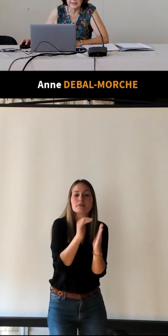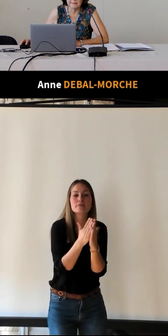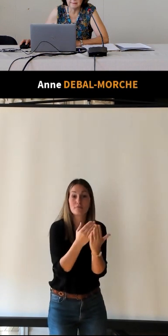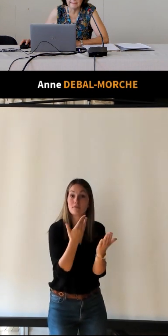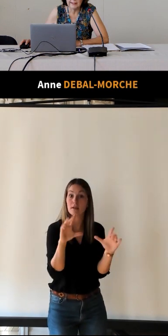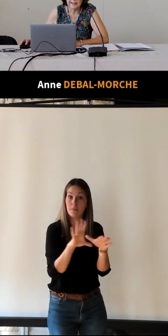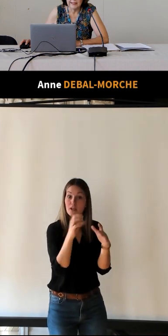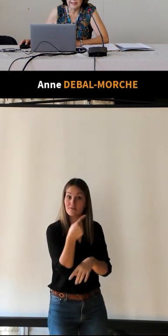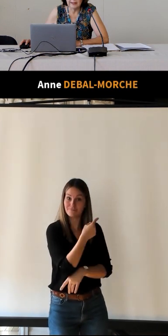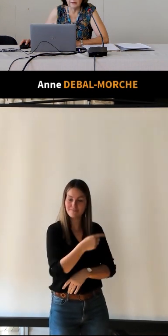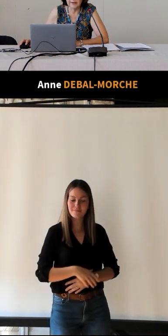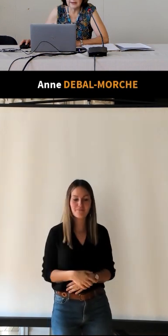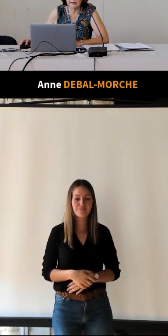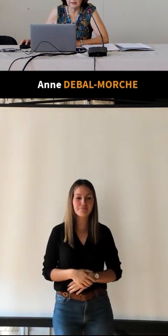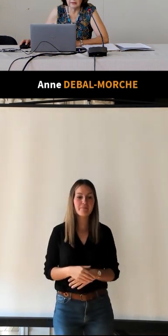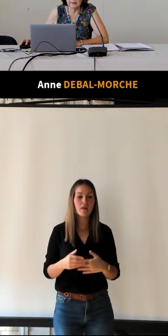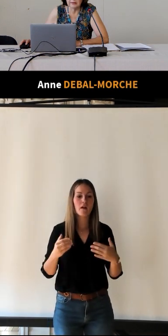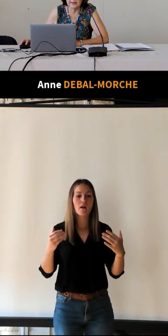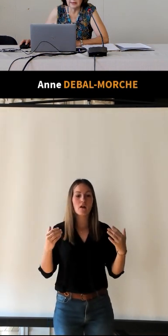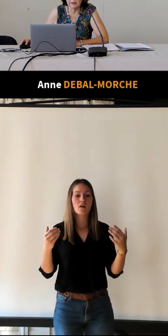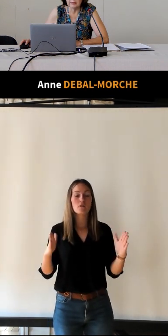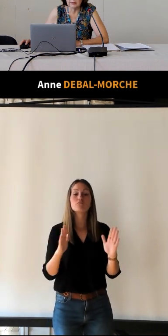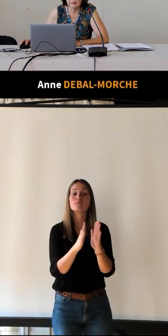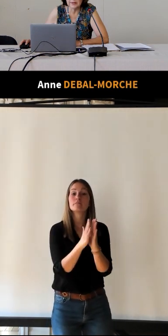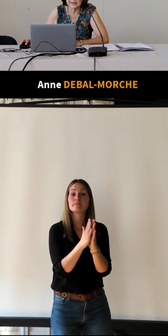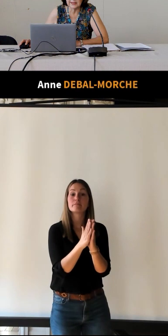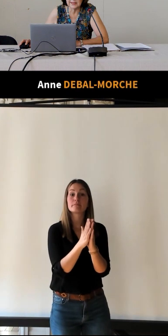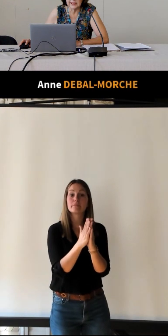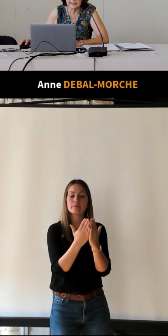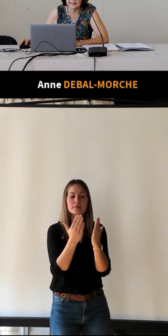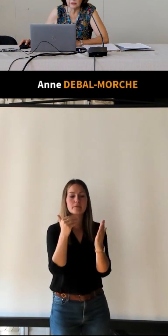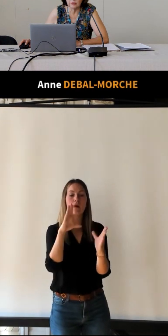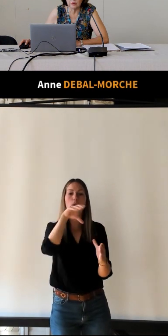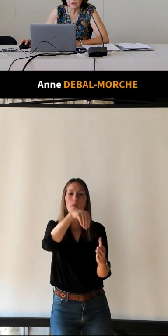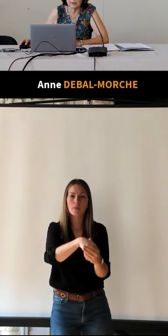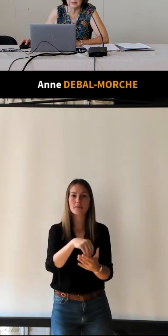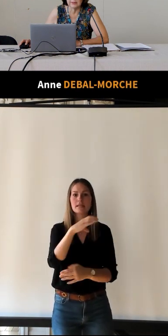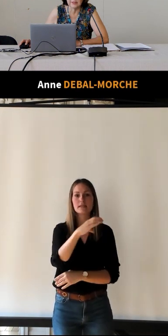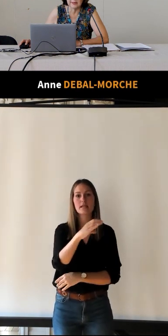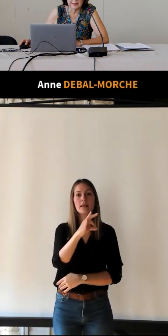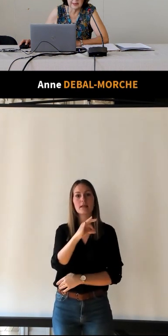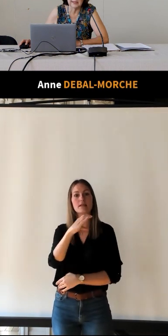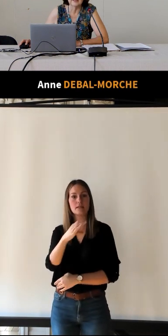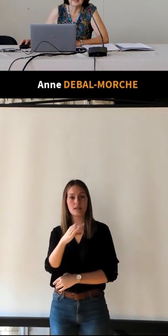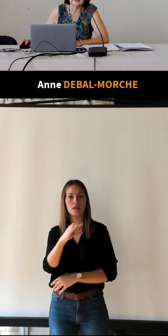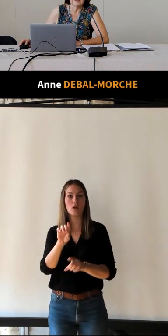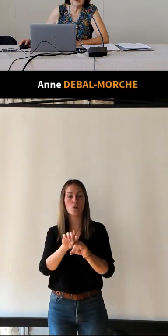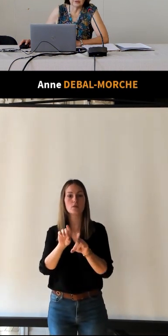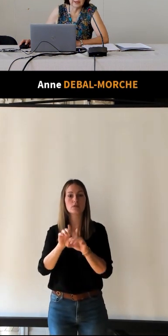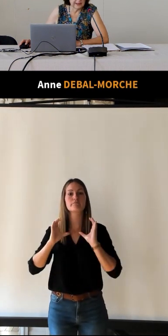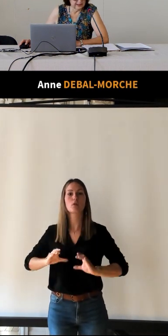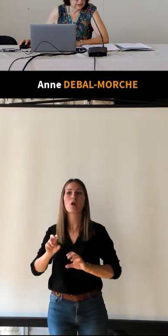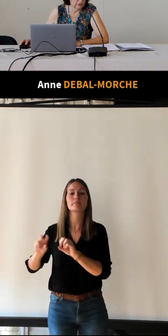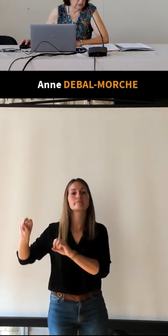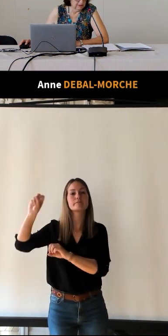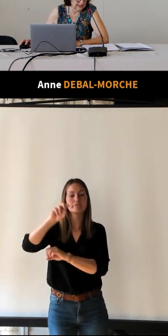ici. Et en fait, il est membre du CTC et de l'autoclub. Et le CTC, c'est une